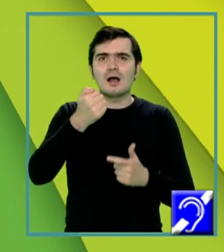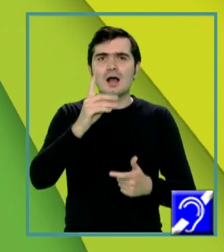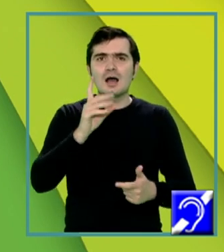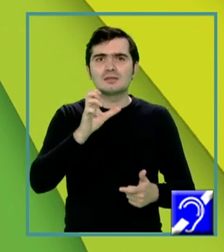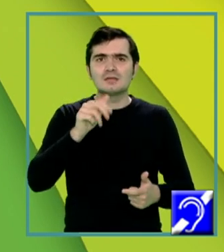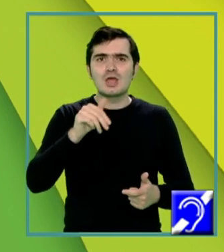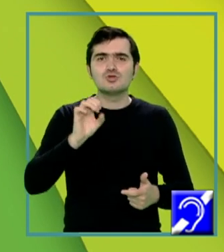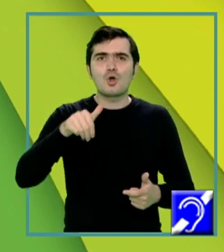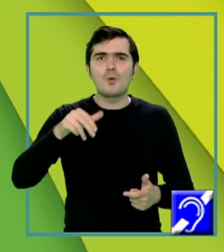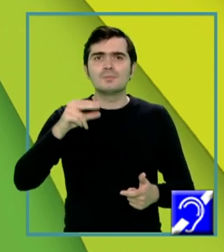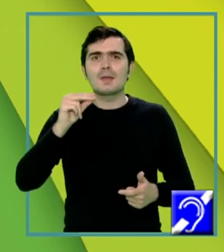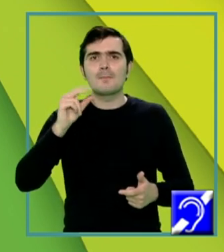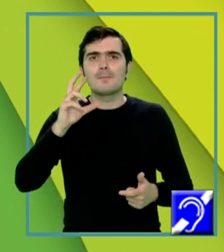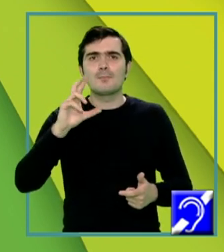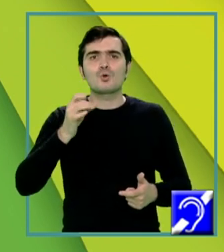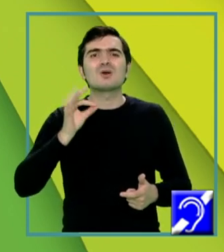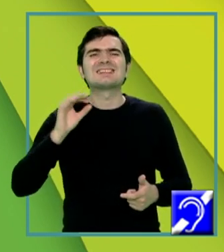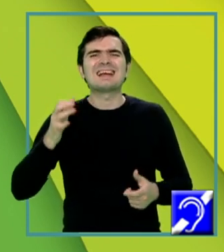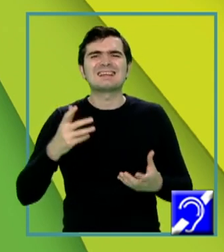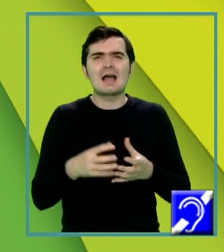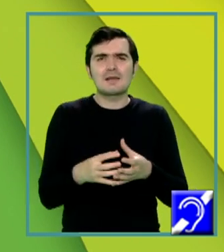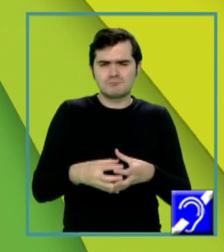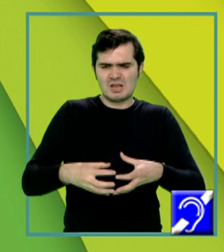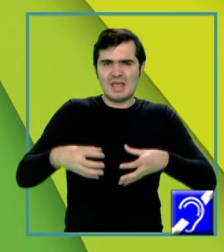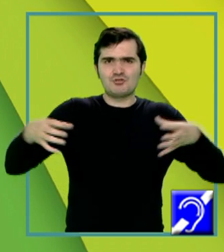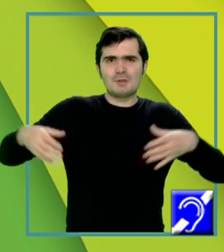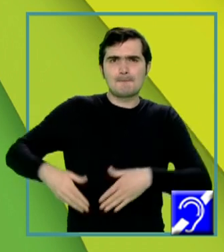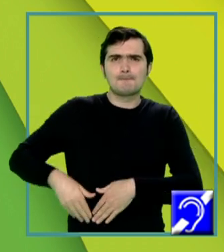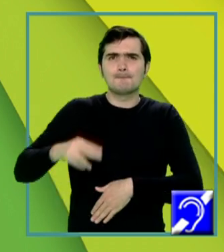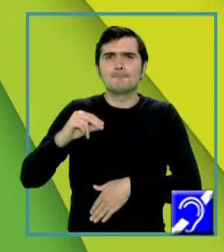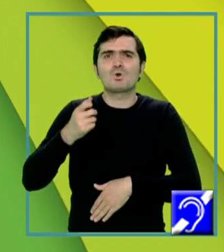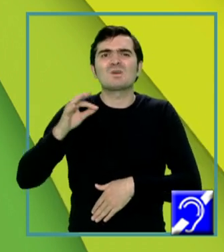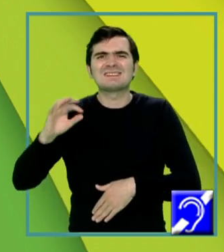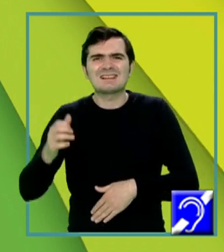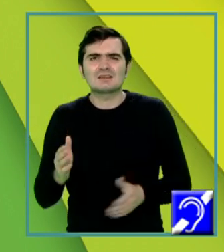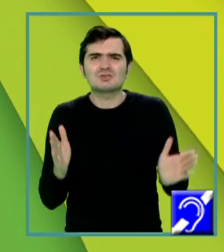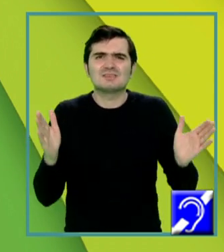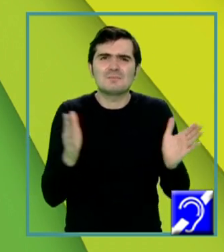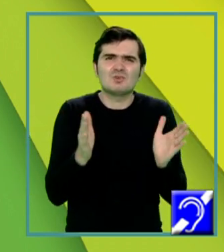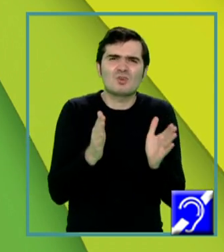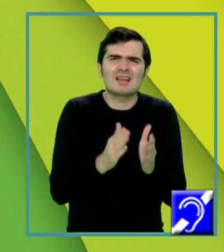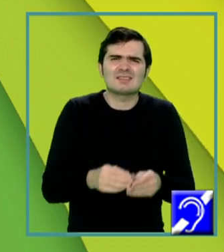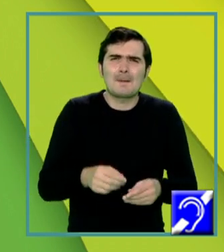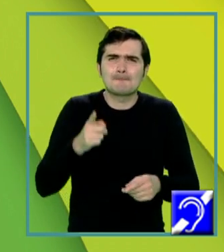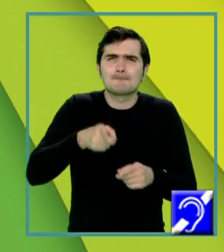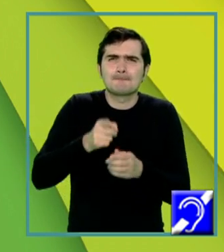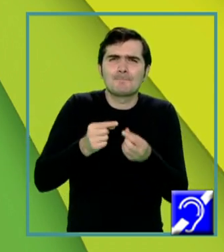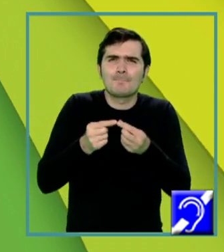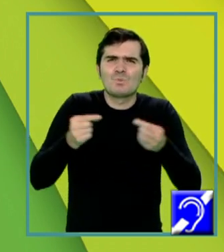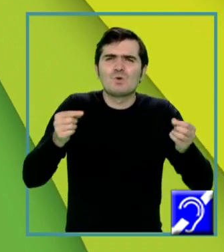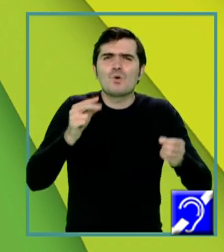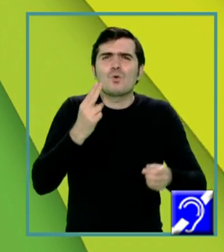care înseamnă creșterea în volum a prostatei și comprimarea uretrei, ceea ce duce, de obicei, la